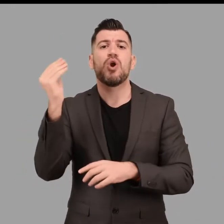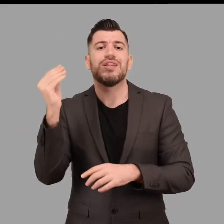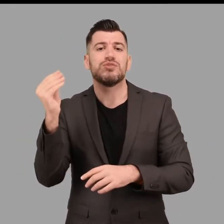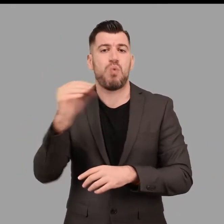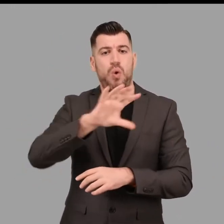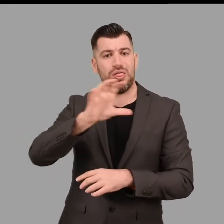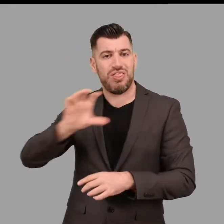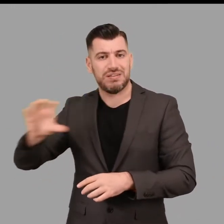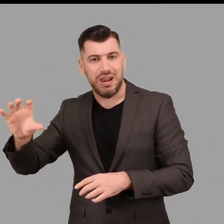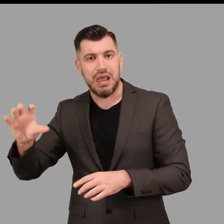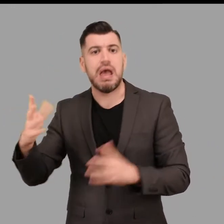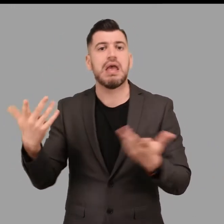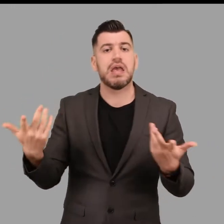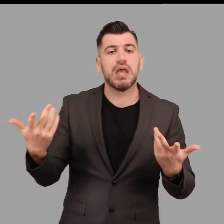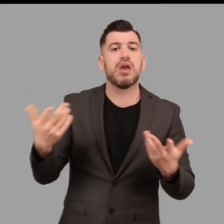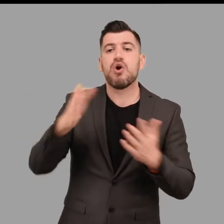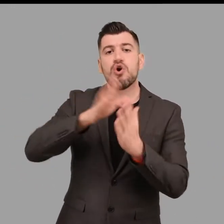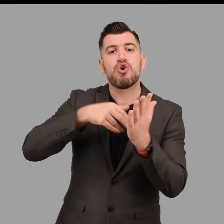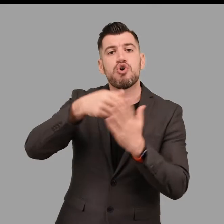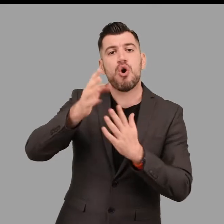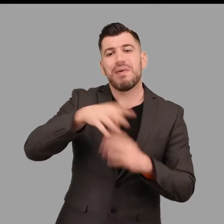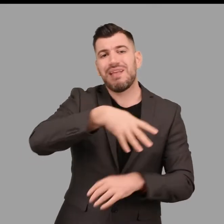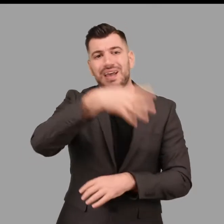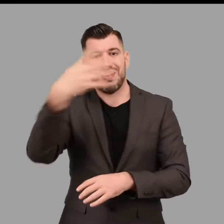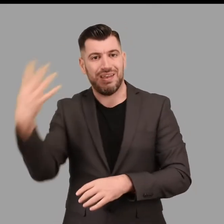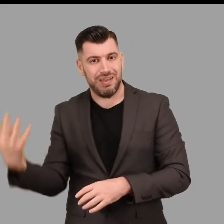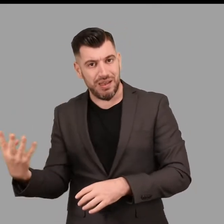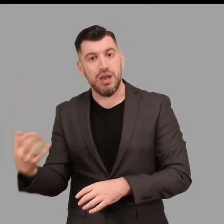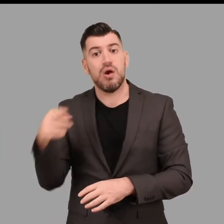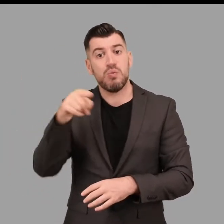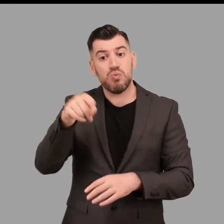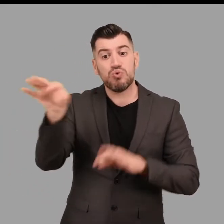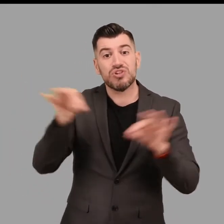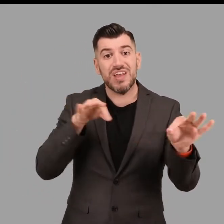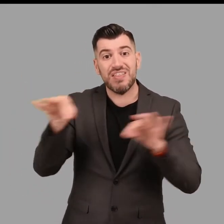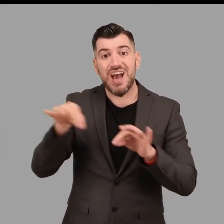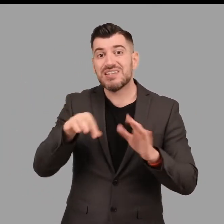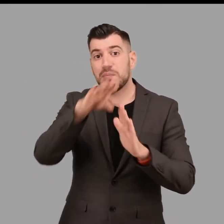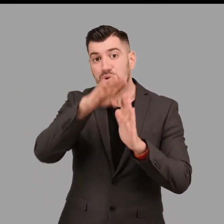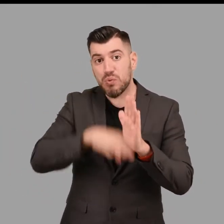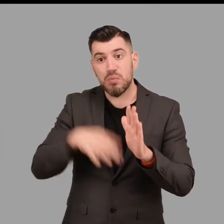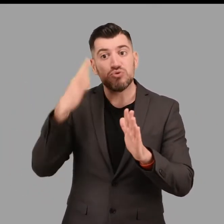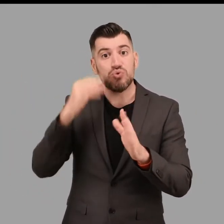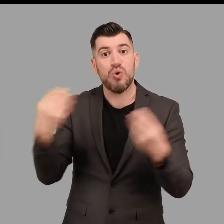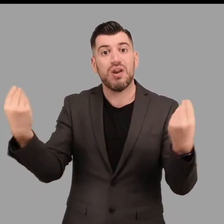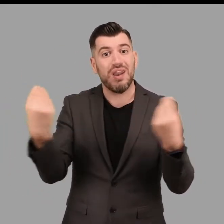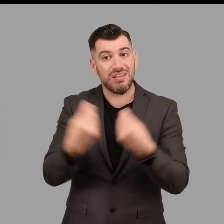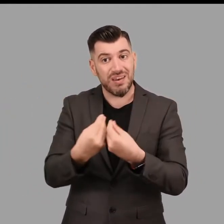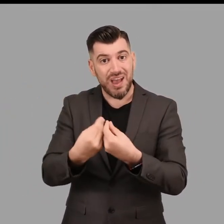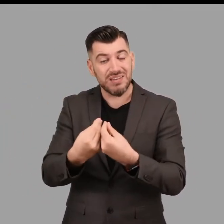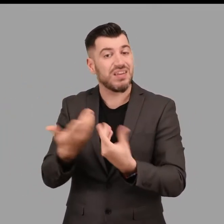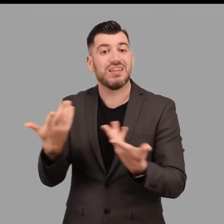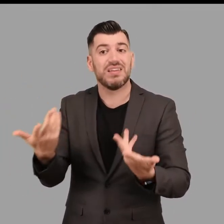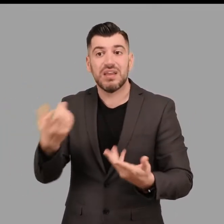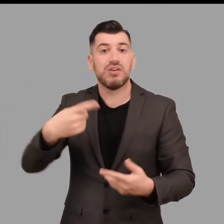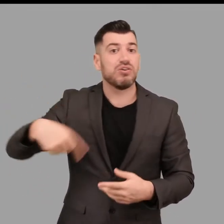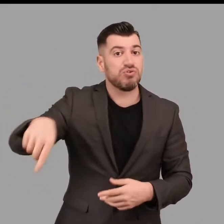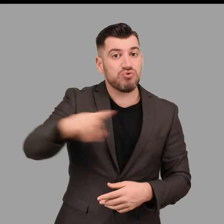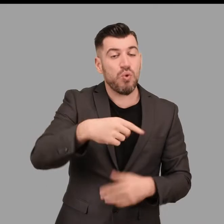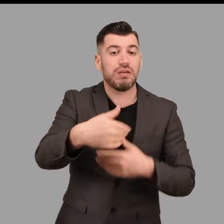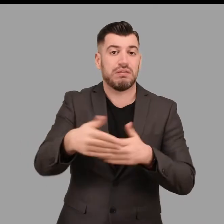χρώματα της σύριδας που σχεδιάστηκε για να υποστηρίξει την περιοδική έκθεση «Φυτά και πολιτισμός. Στην ιστορία της Ευρώπης.